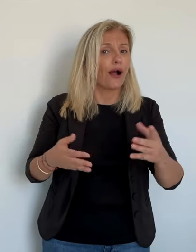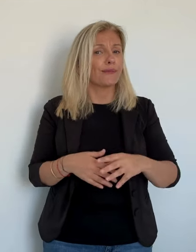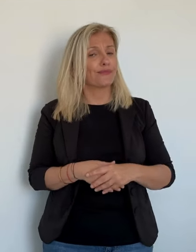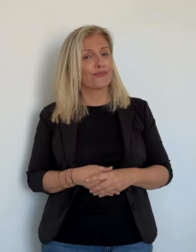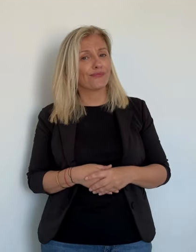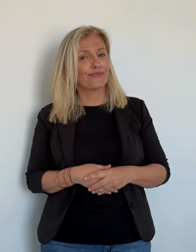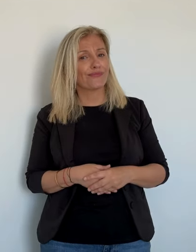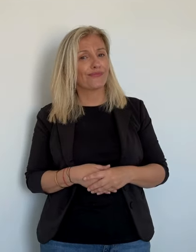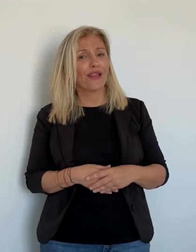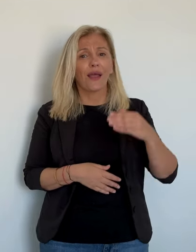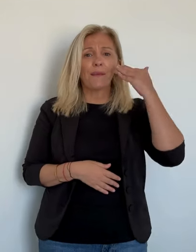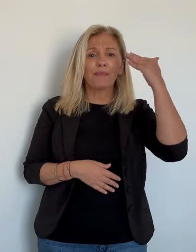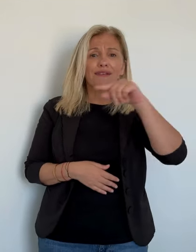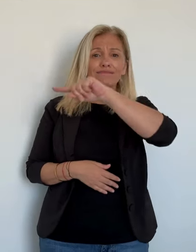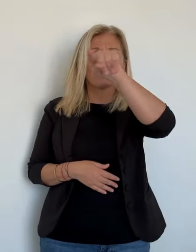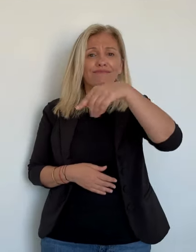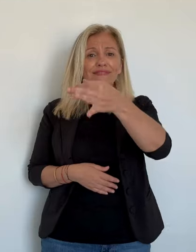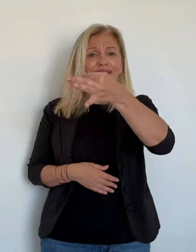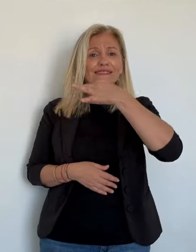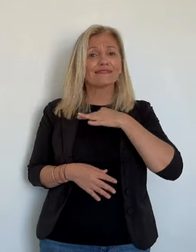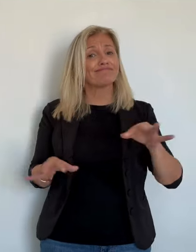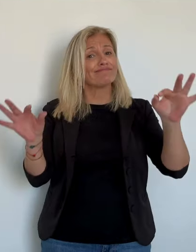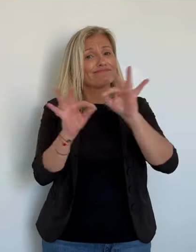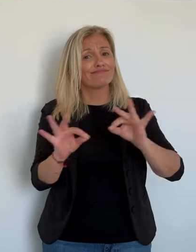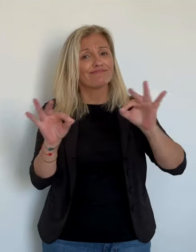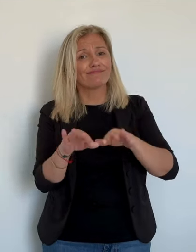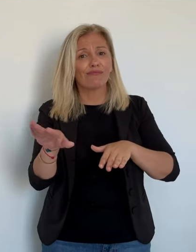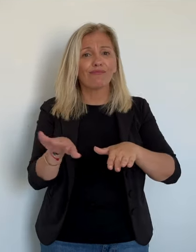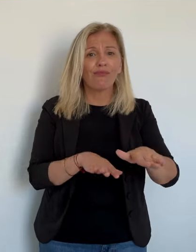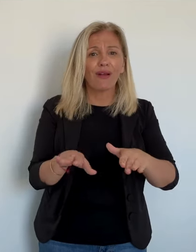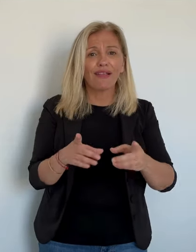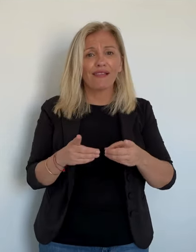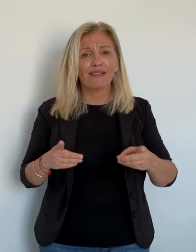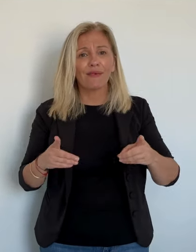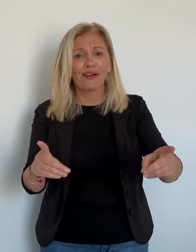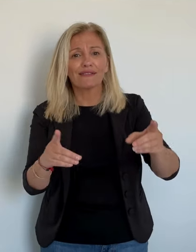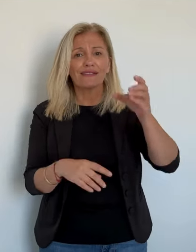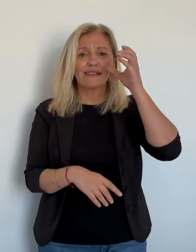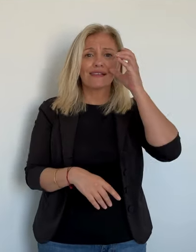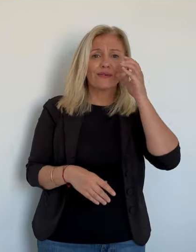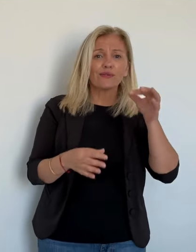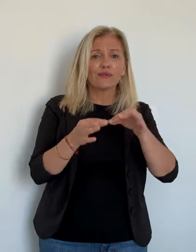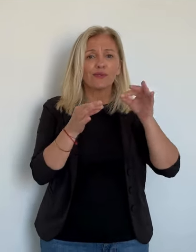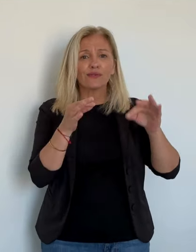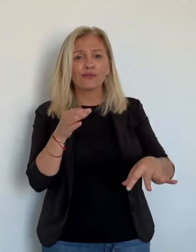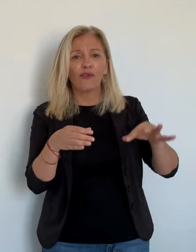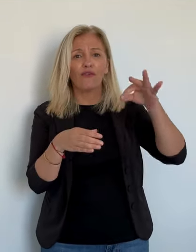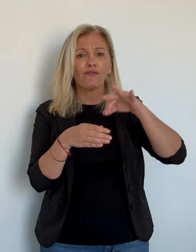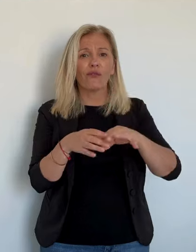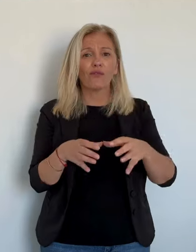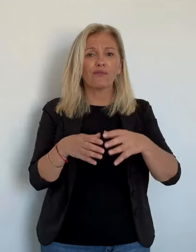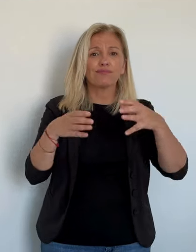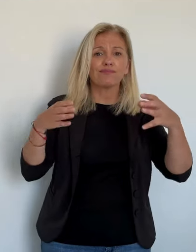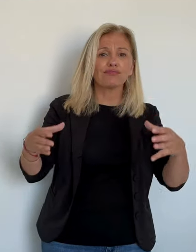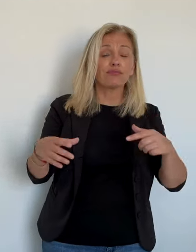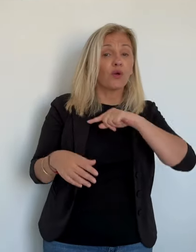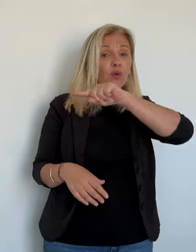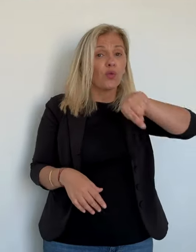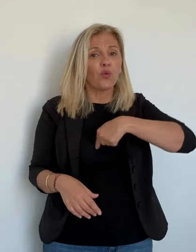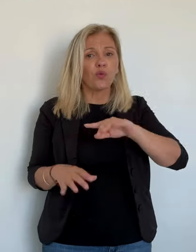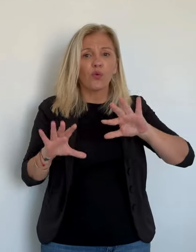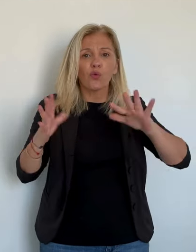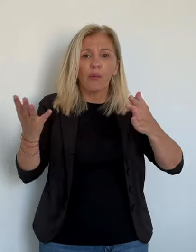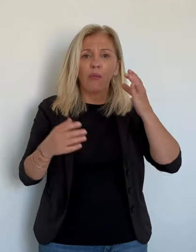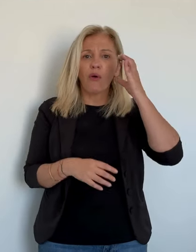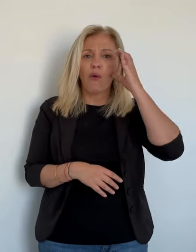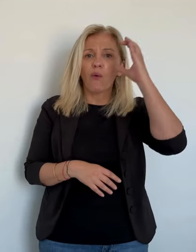le chemin démocratique en étant crédibles ? Dans leurs questions, les sénateurs ont unanimement salué la qualité de l